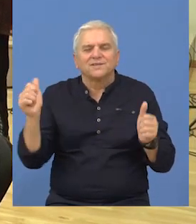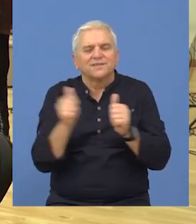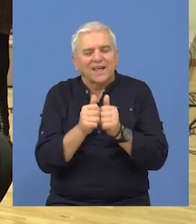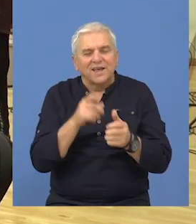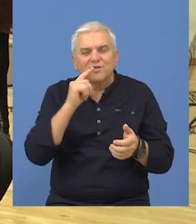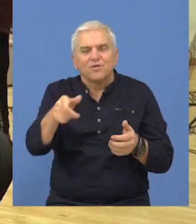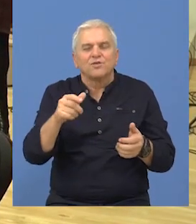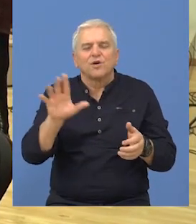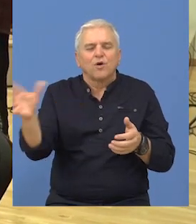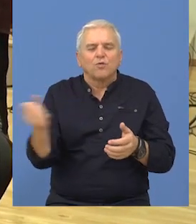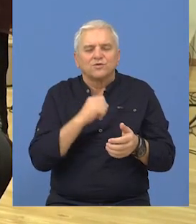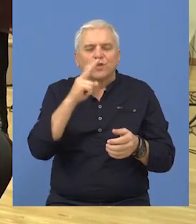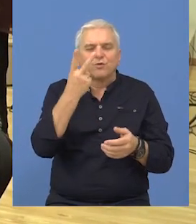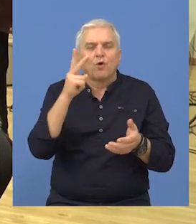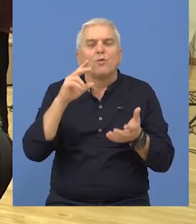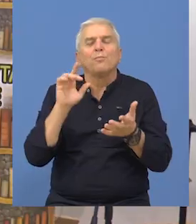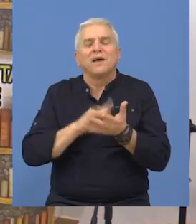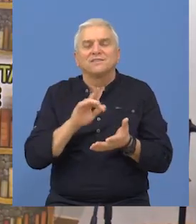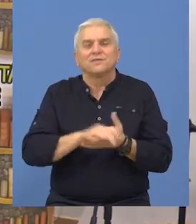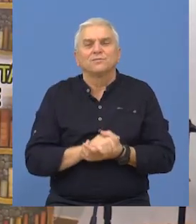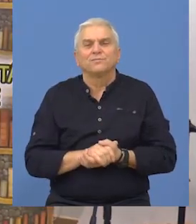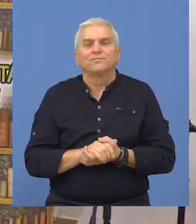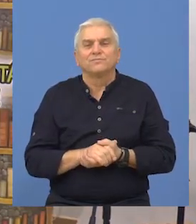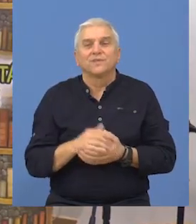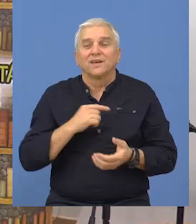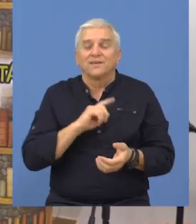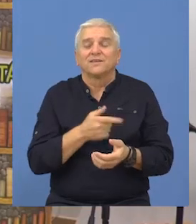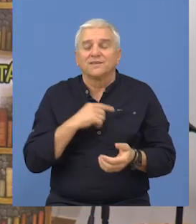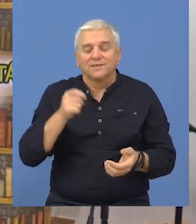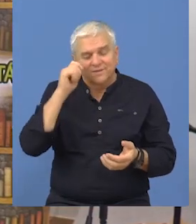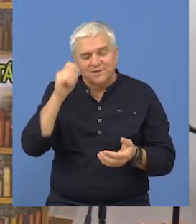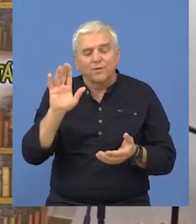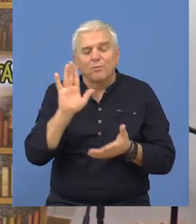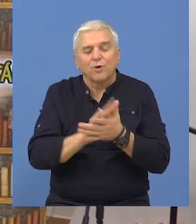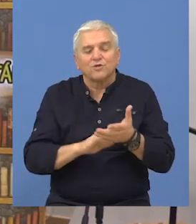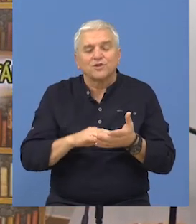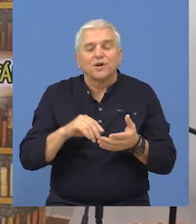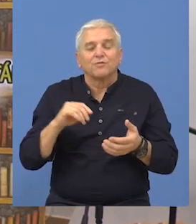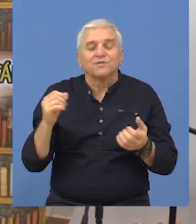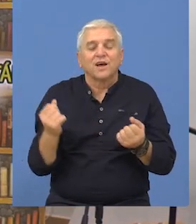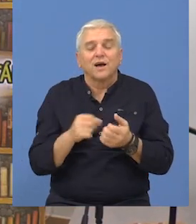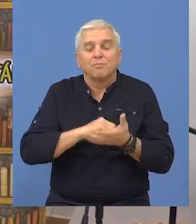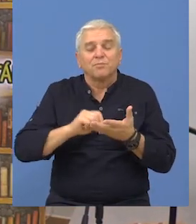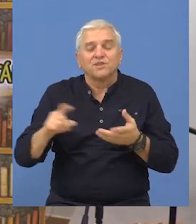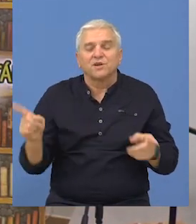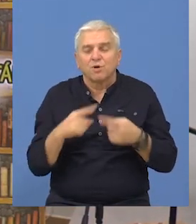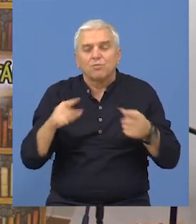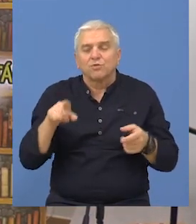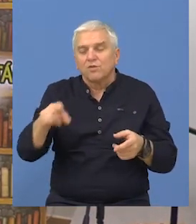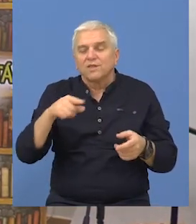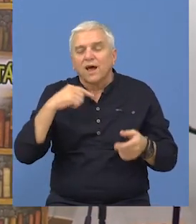zajedno Eđut i osvojio drugo mesto. Pa ja sam zapravo propočeo sa bavim muzikom, a onda je ta muzika